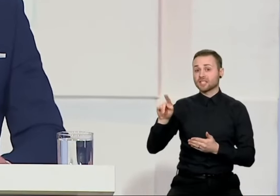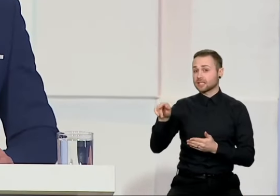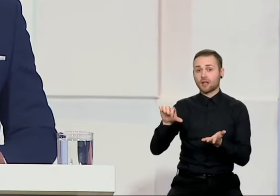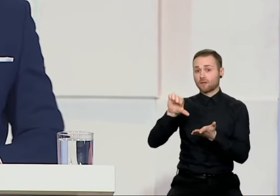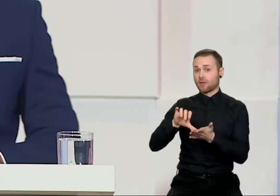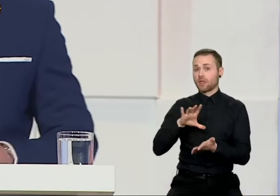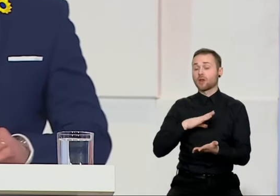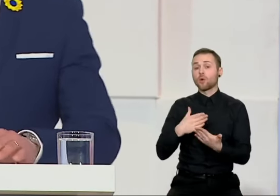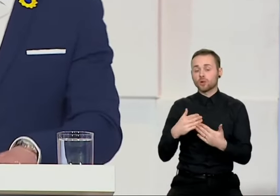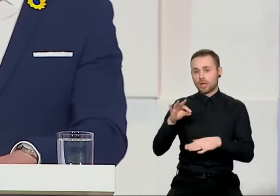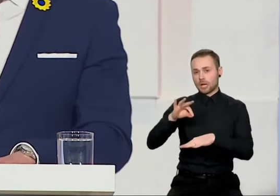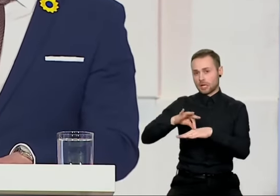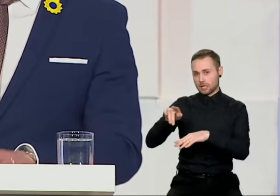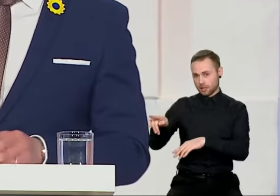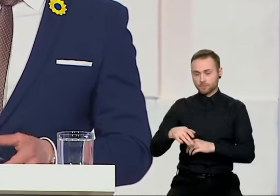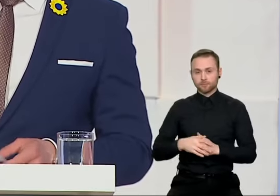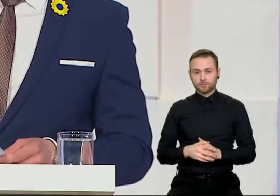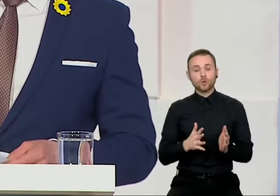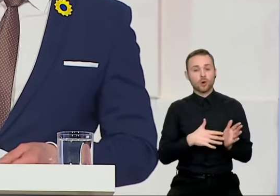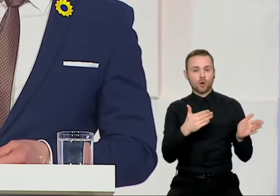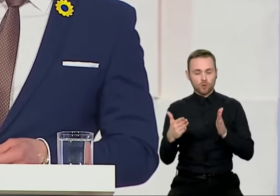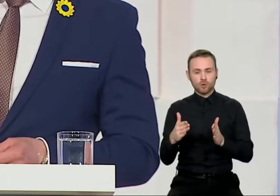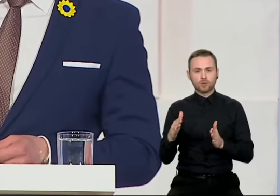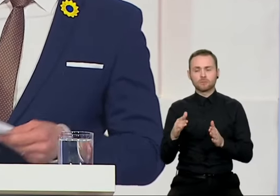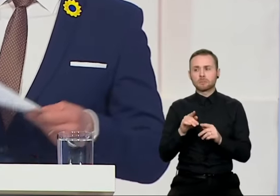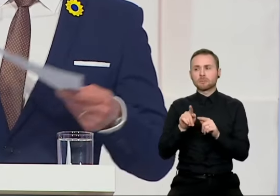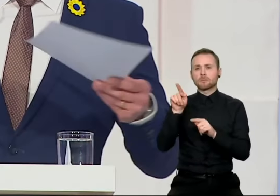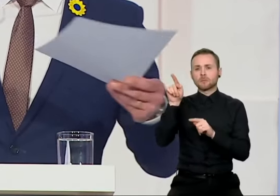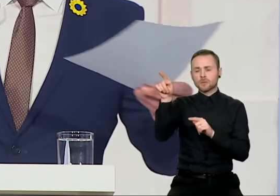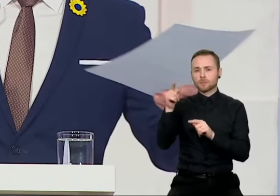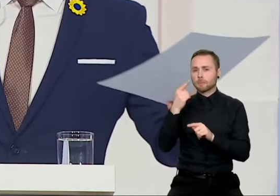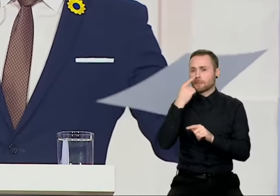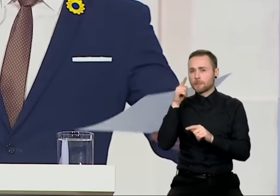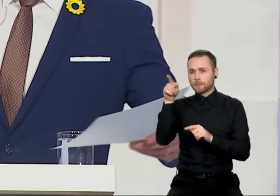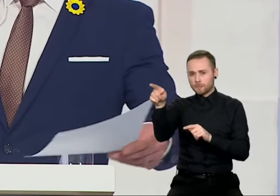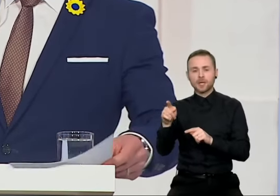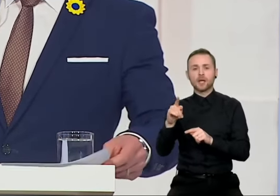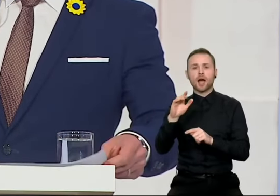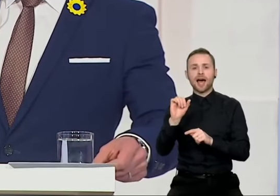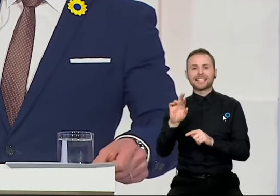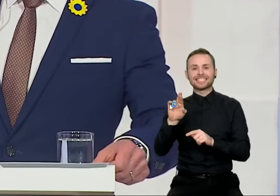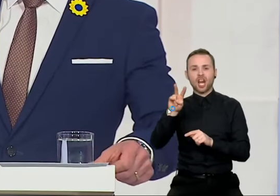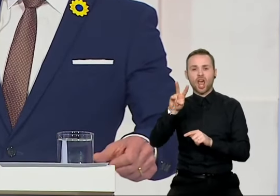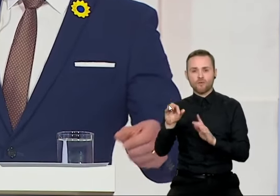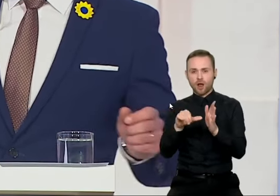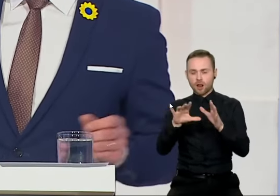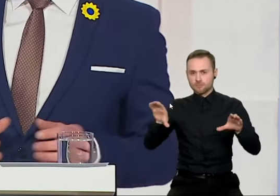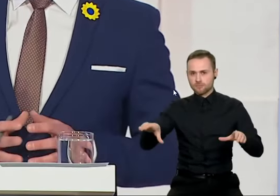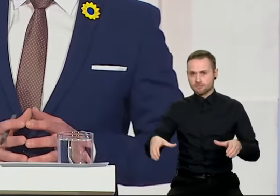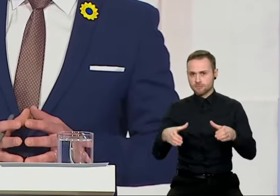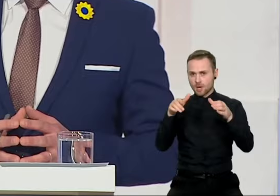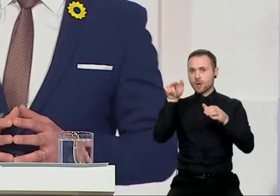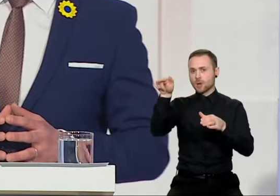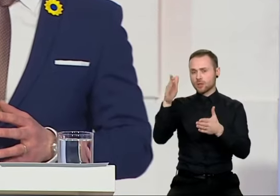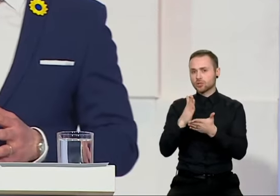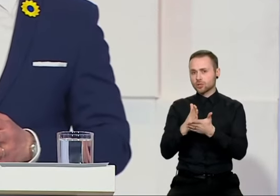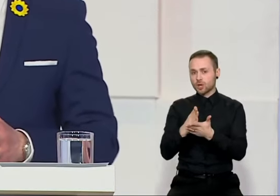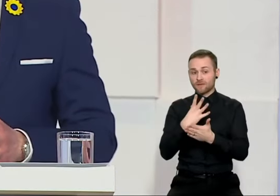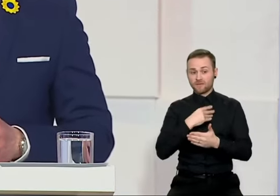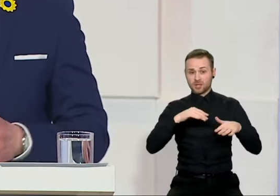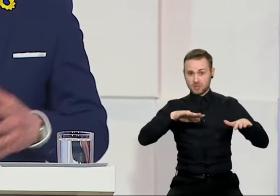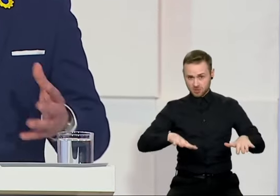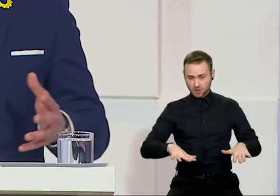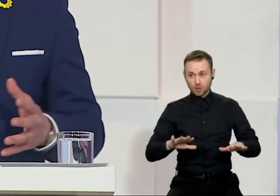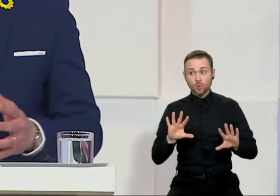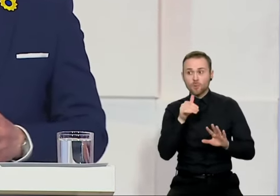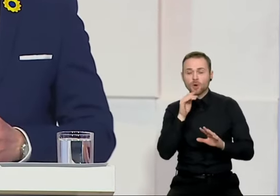neatvyko. Tesiam laidą toliau. Astravo tominė už kelių dešimčių kilometrų nuo Vilniaus centro. Ar sostinė pakankamai pasirengusi galimos nelaimės